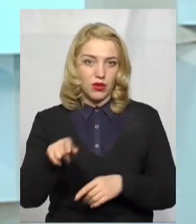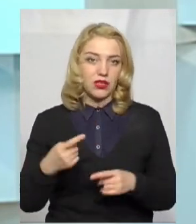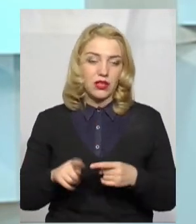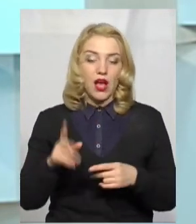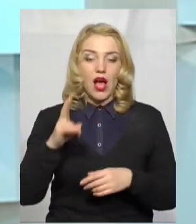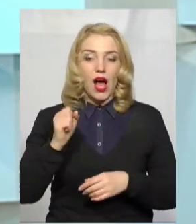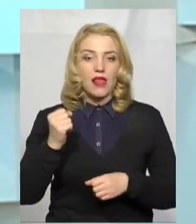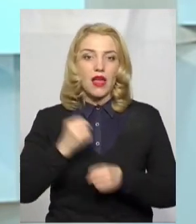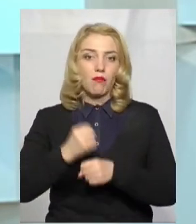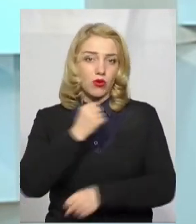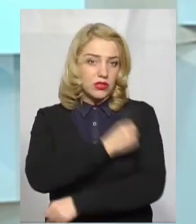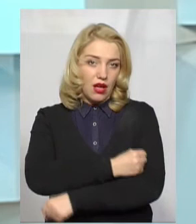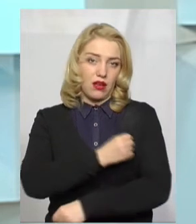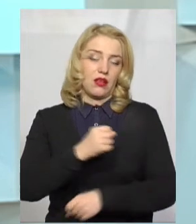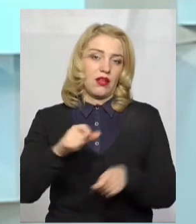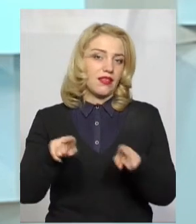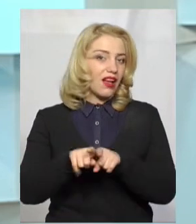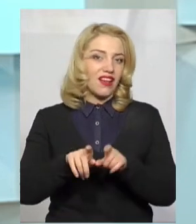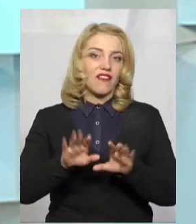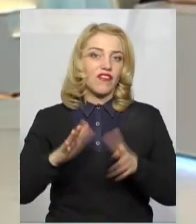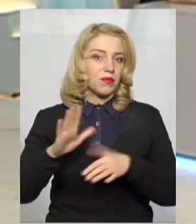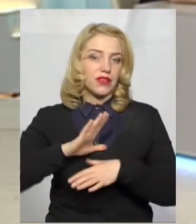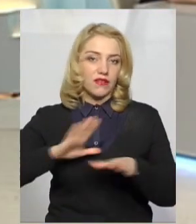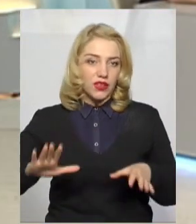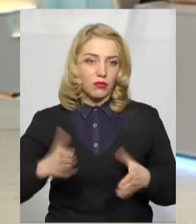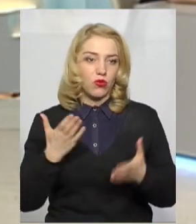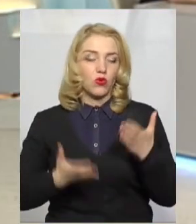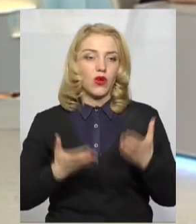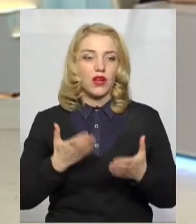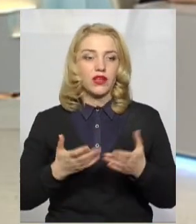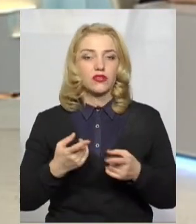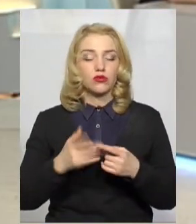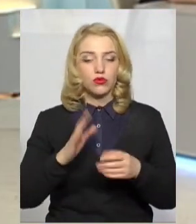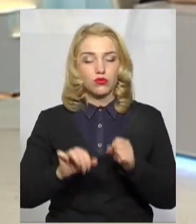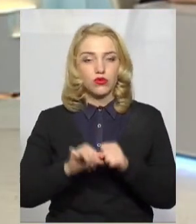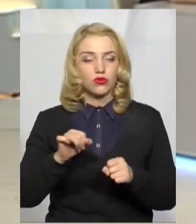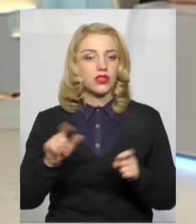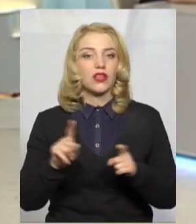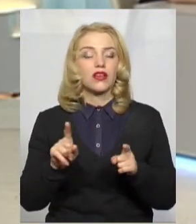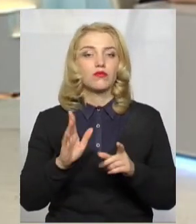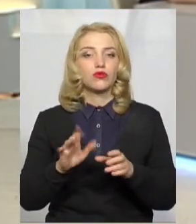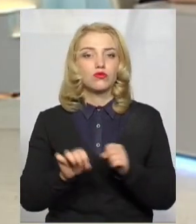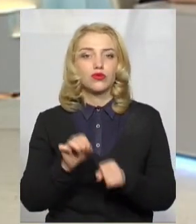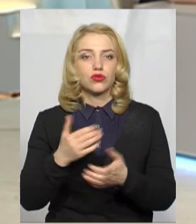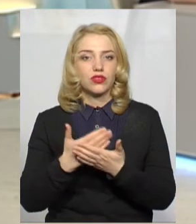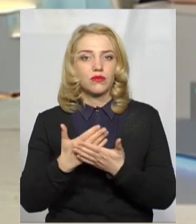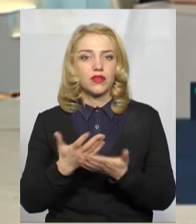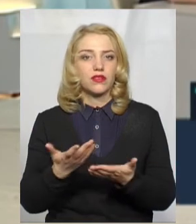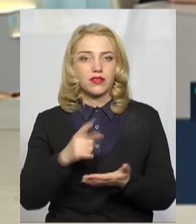таких випадків не було. А якщо виявлялися якісь порушення, то які це були порушення? Те, що на блокпостах майнулося?